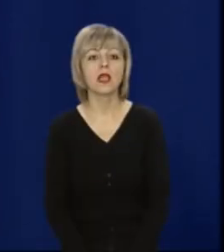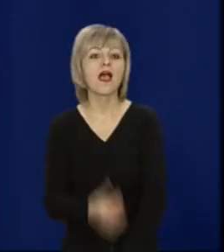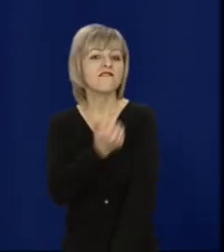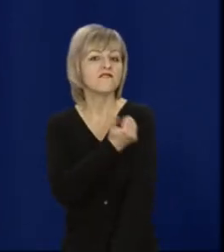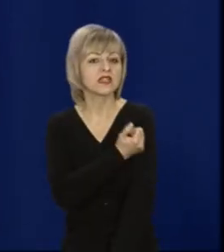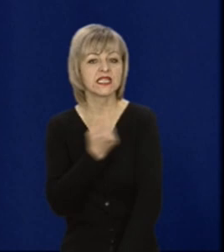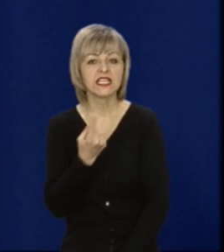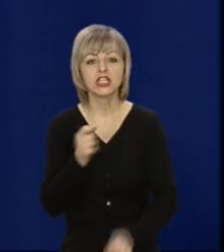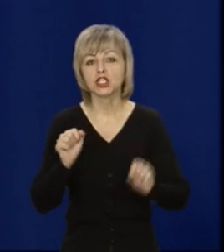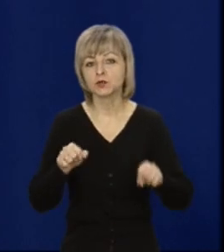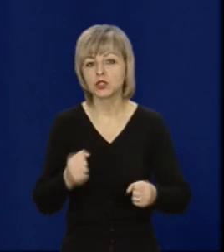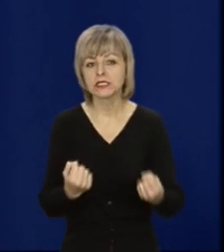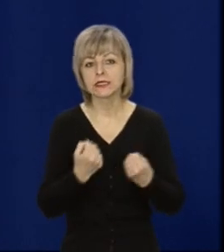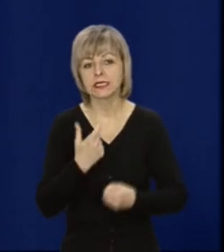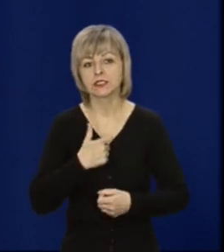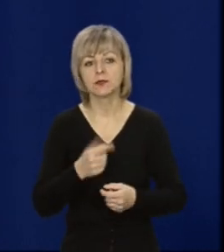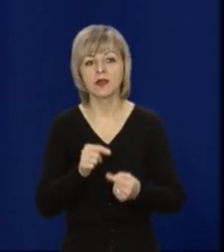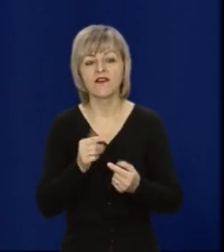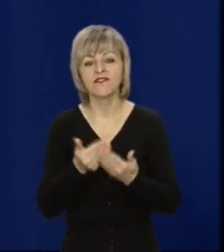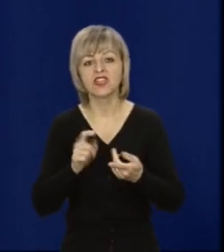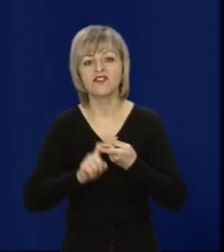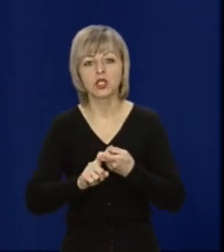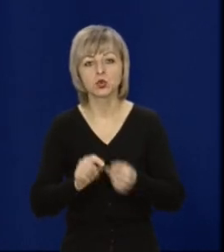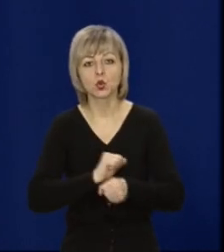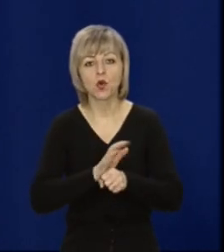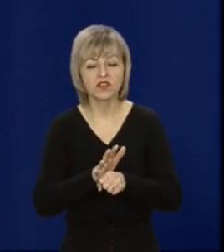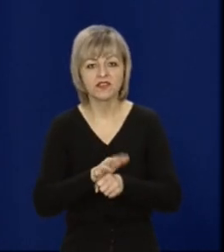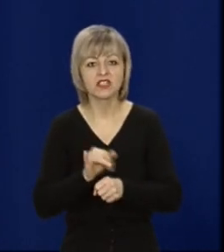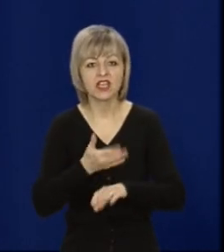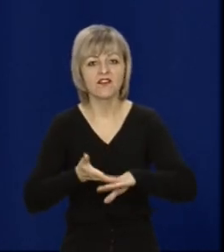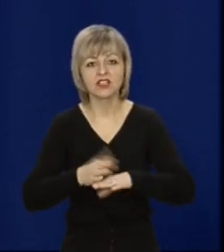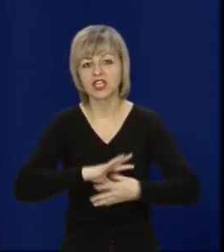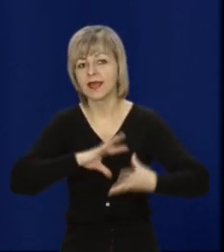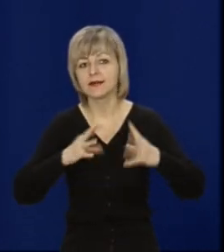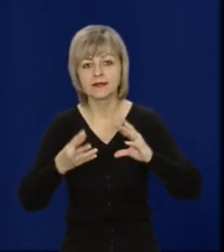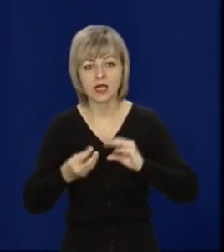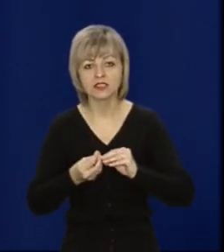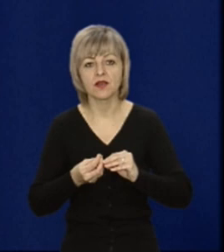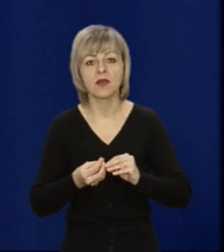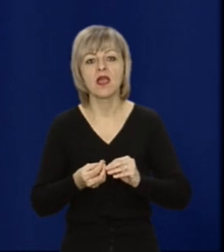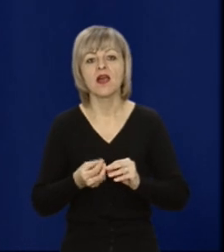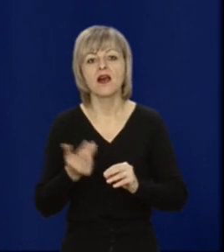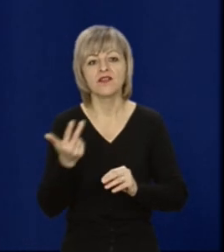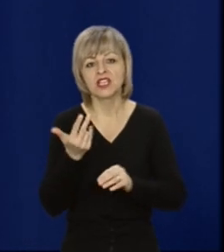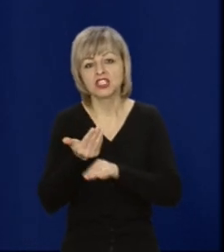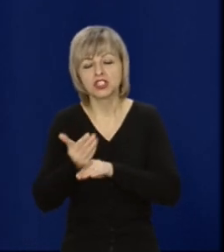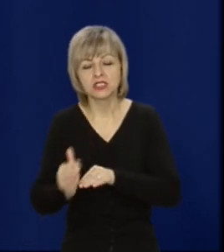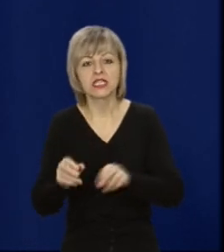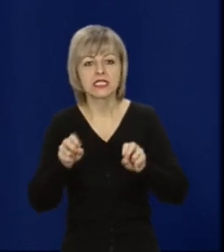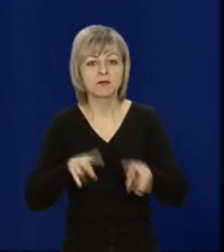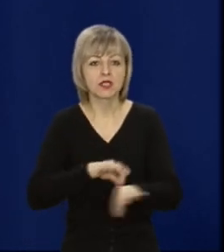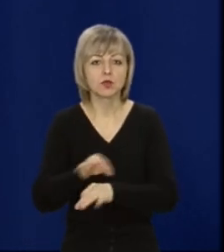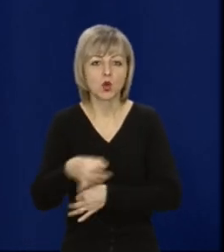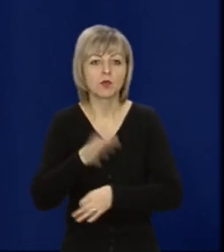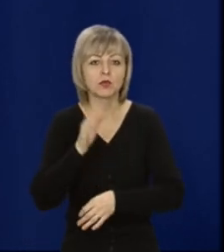Вакцинація – єдиний спосіб захистити себе від вірусу COVID-19 та його важких наслідків. У третьому блокі спецпроекту ми обговоримо